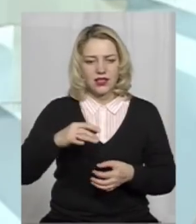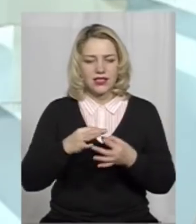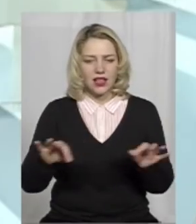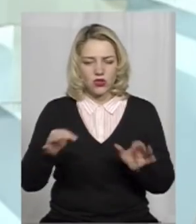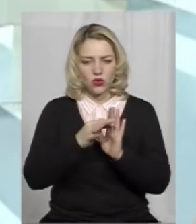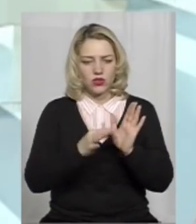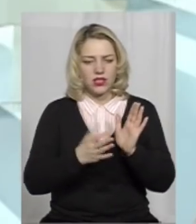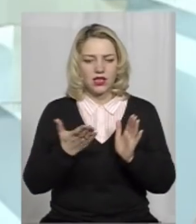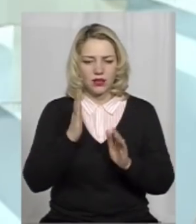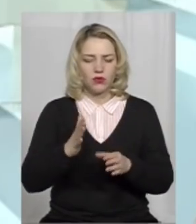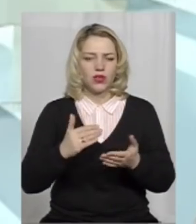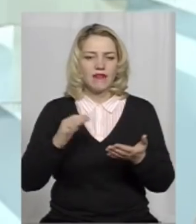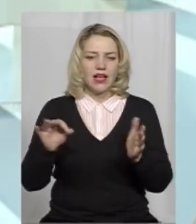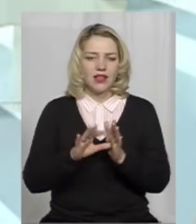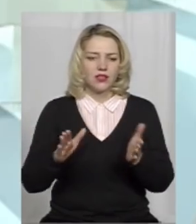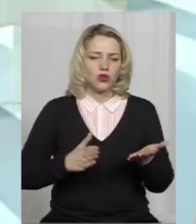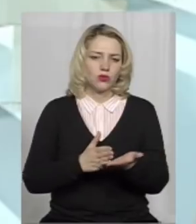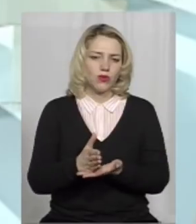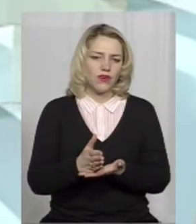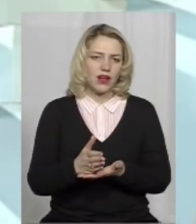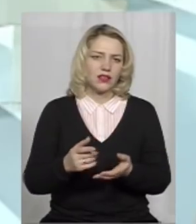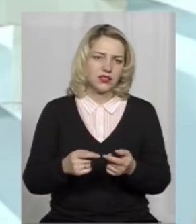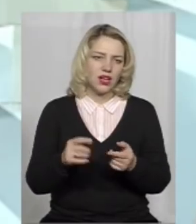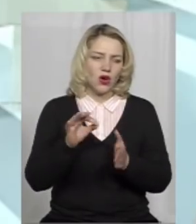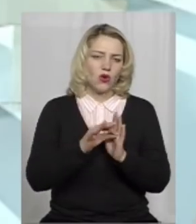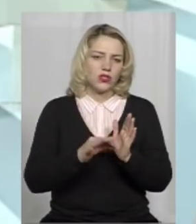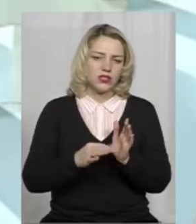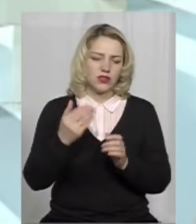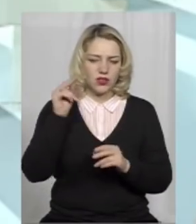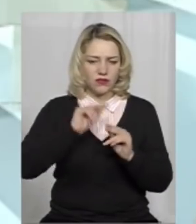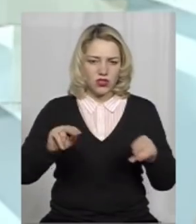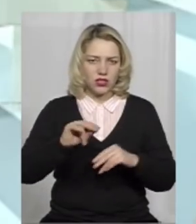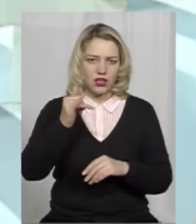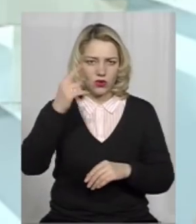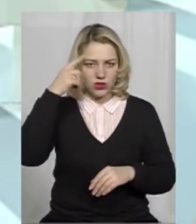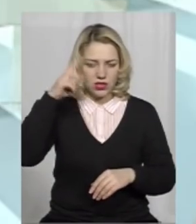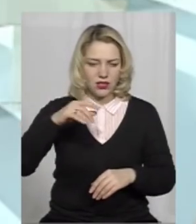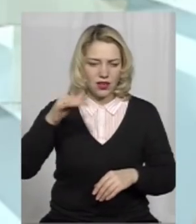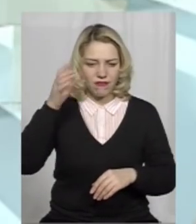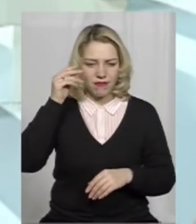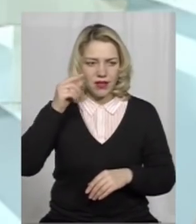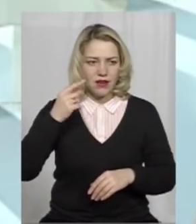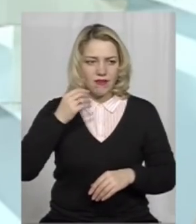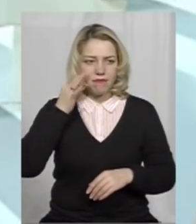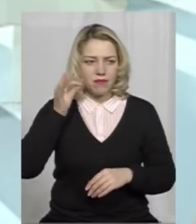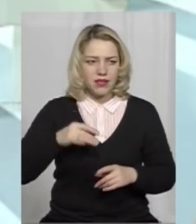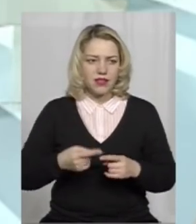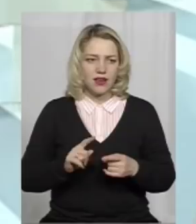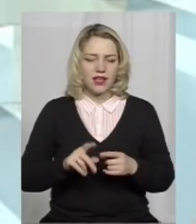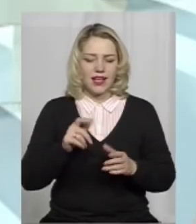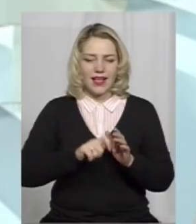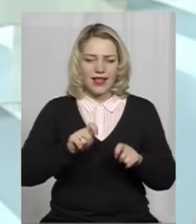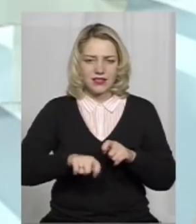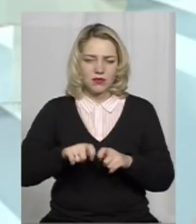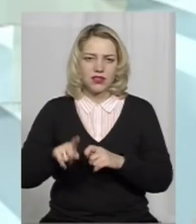в електронному варіанті оцінювати вчителя, його знання і уміння. Далі експерти, які будуть оцінювати